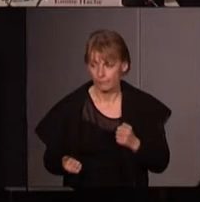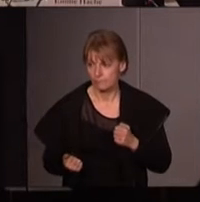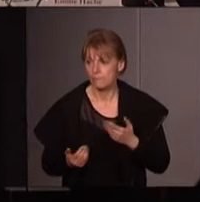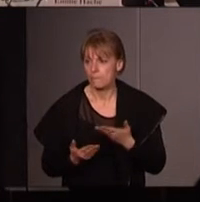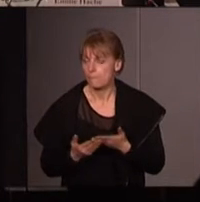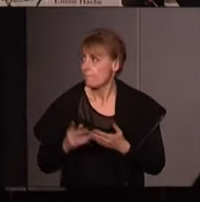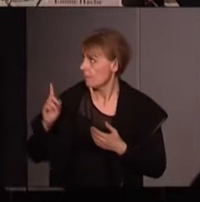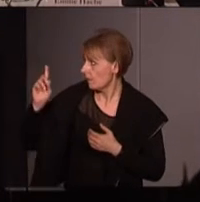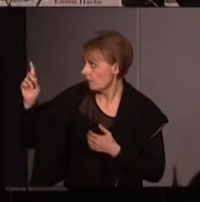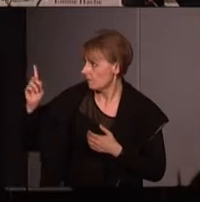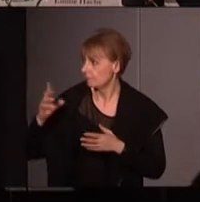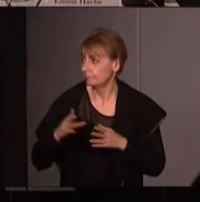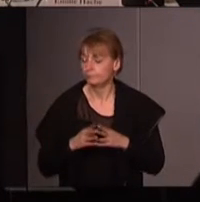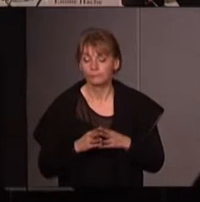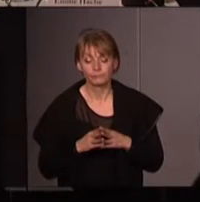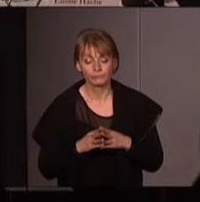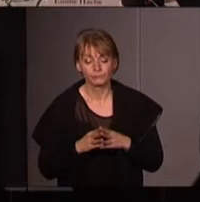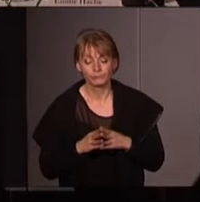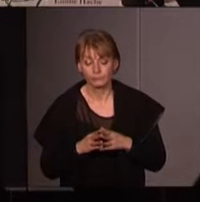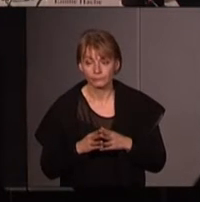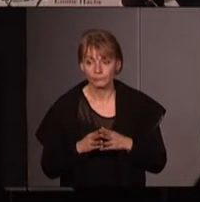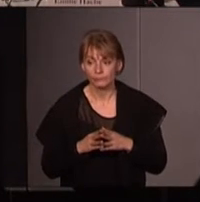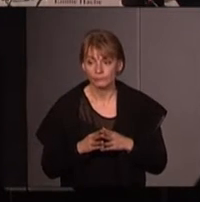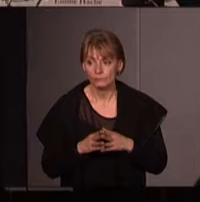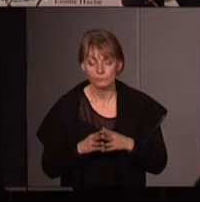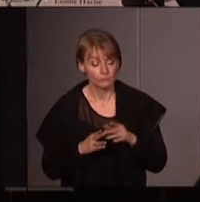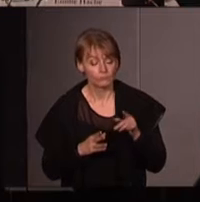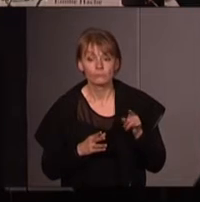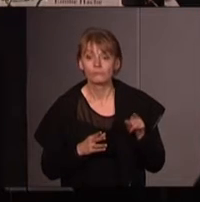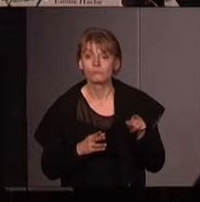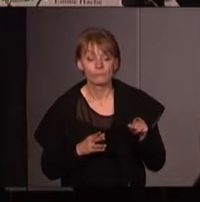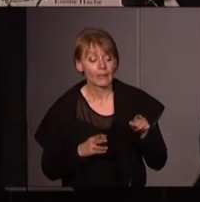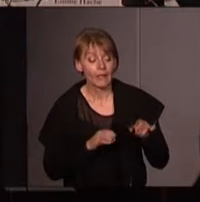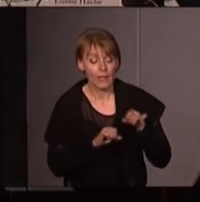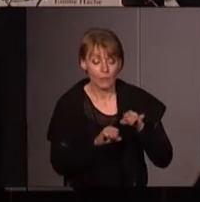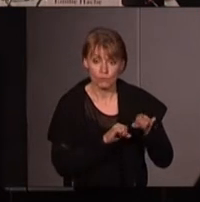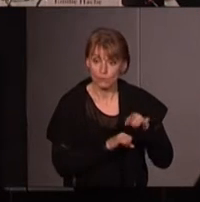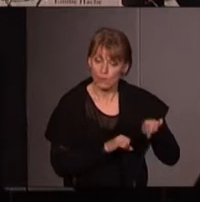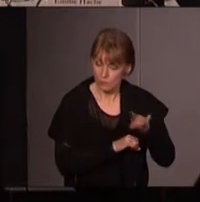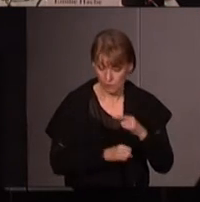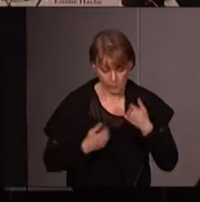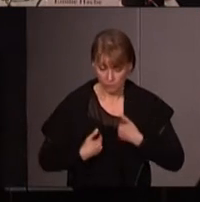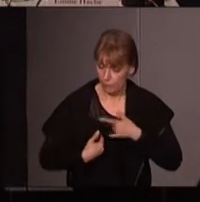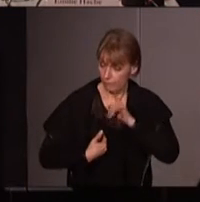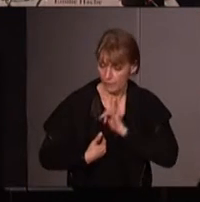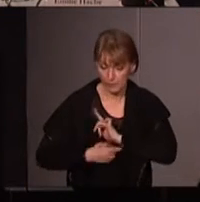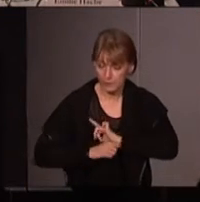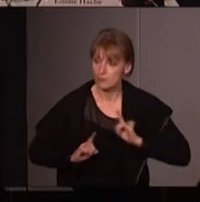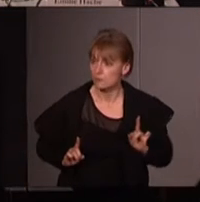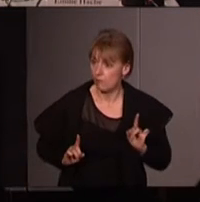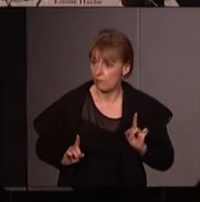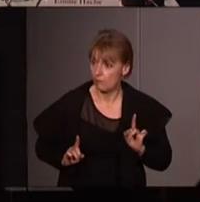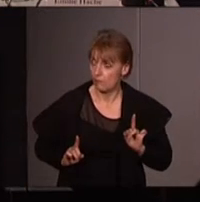un mot très rapidement sur ce mouvement de justice environnementale ce sont des mouvements qui ne se revendiquent pas féministes qui sont des mouvements